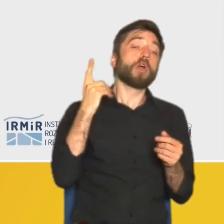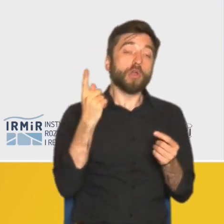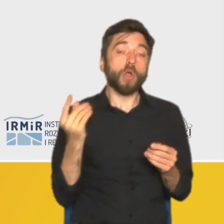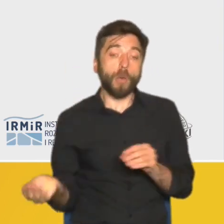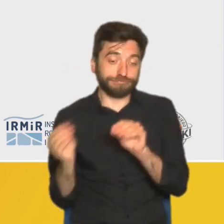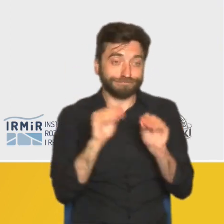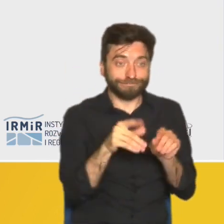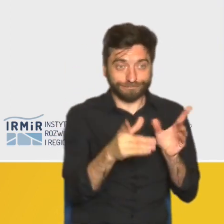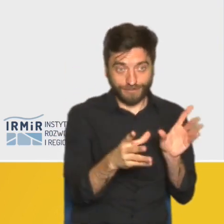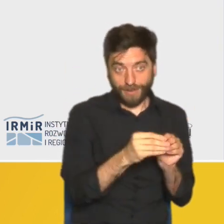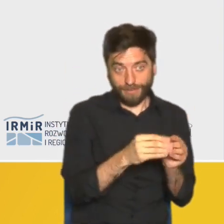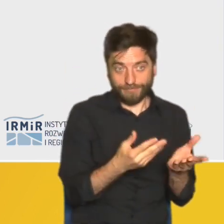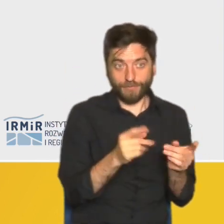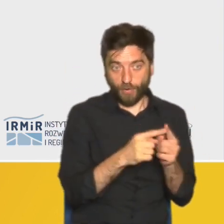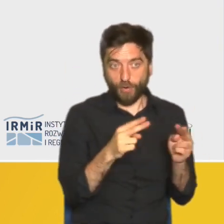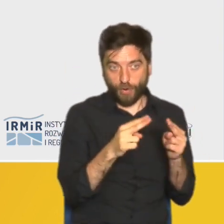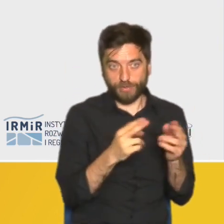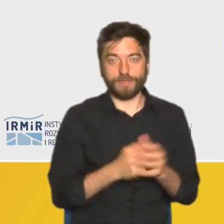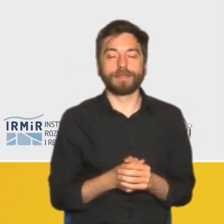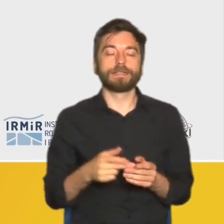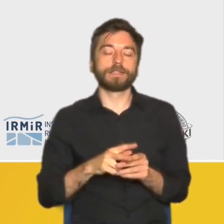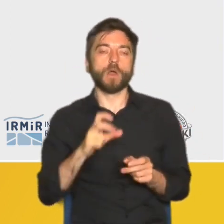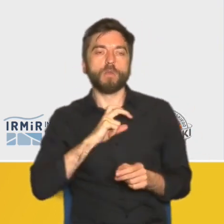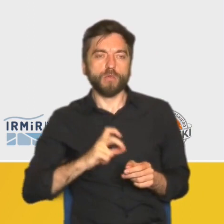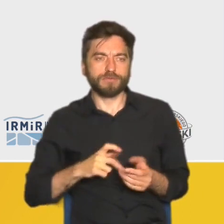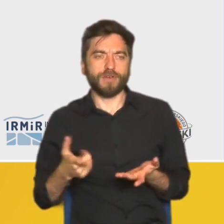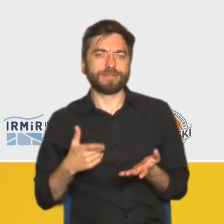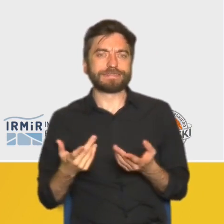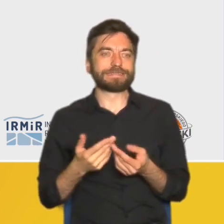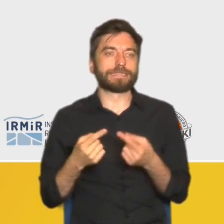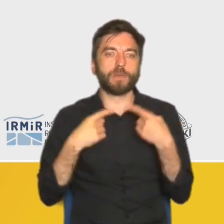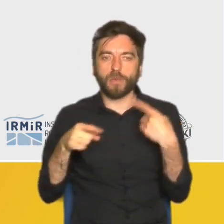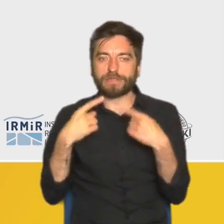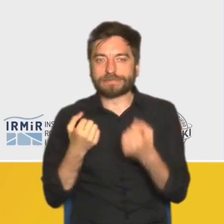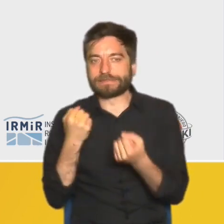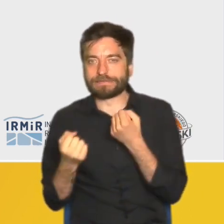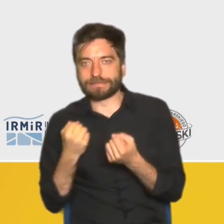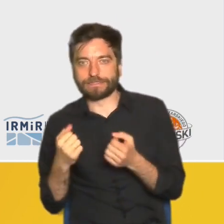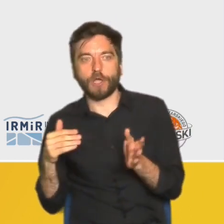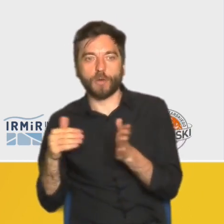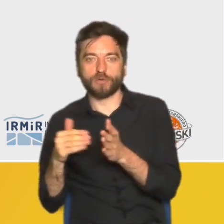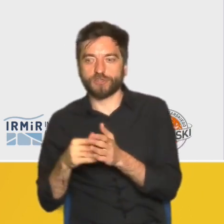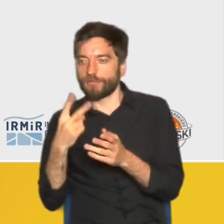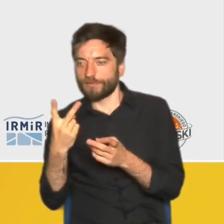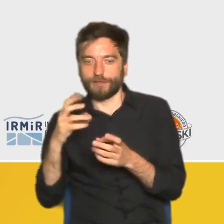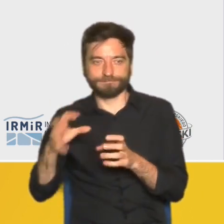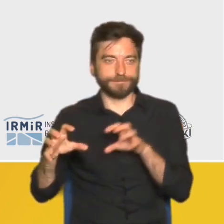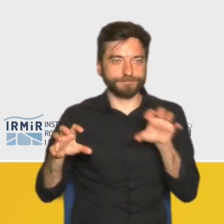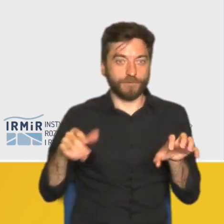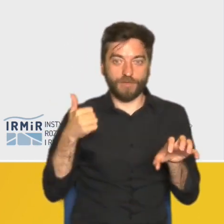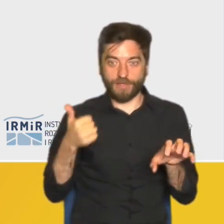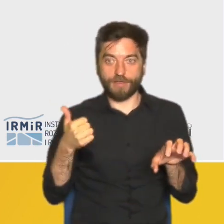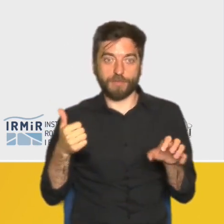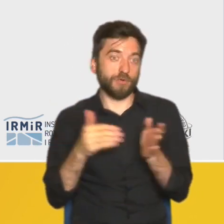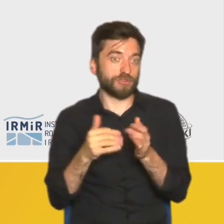Wójtowie czy burmistrzowie znajdują się też w bardzo skomplikowanej sytuacji politycznej, ponieważ muszą zaspokajać potrzeby dwóch elektoratów o różnych potrzebach. Z jednej